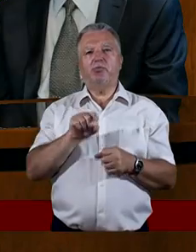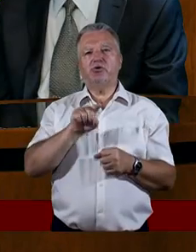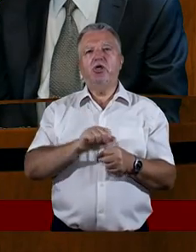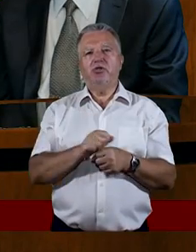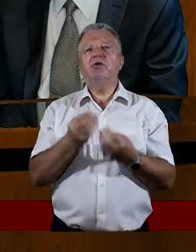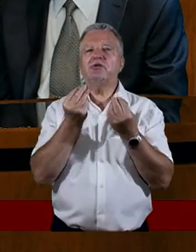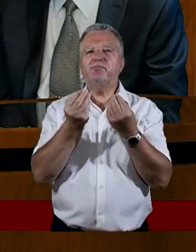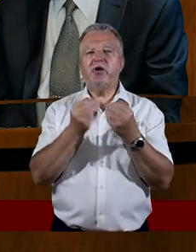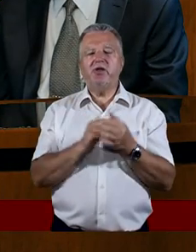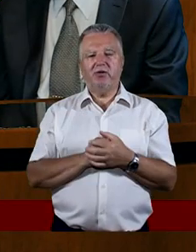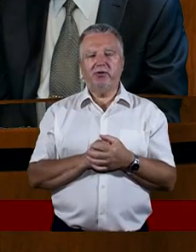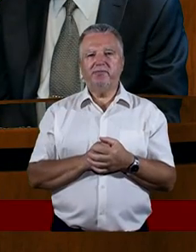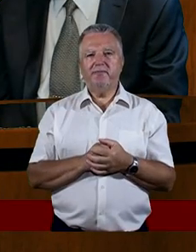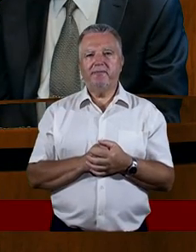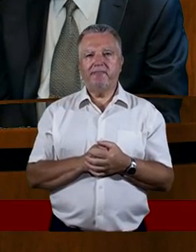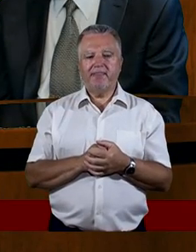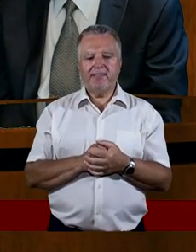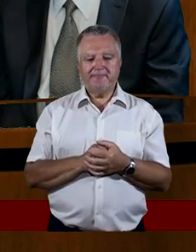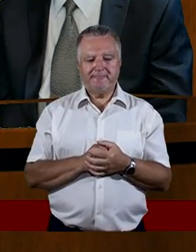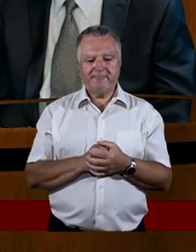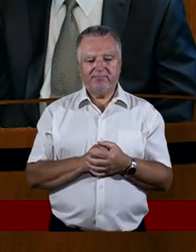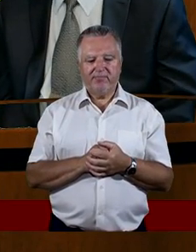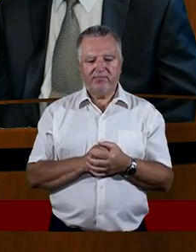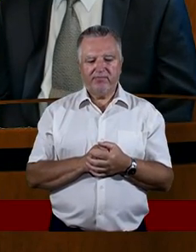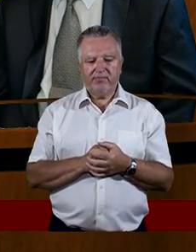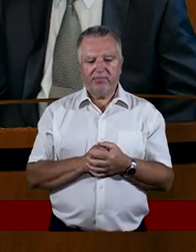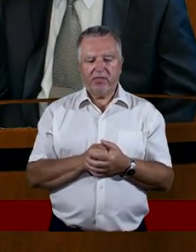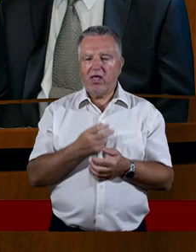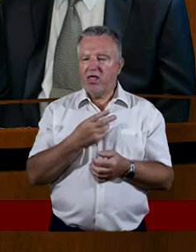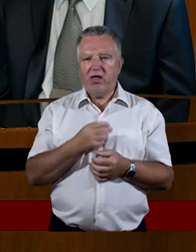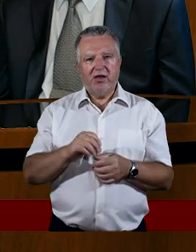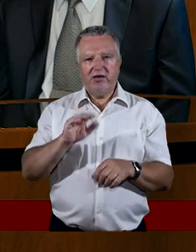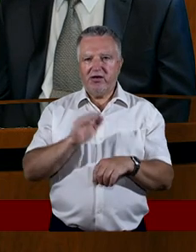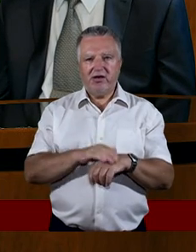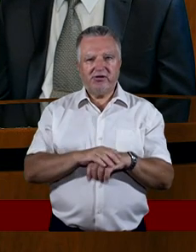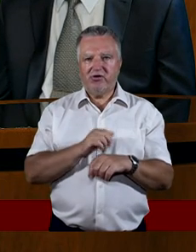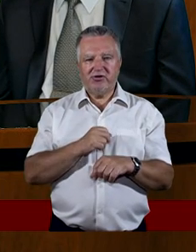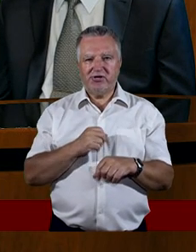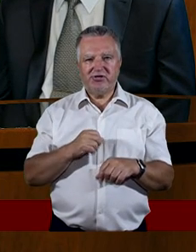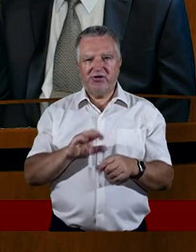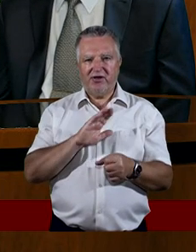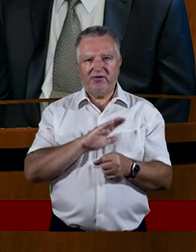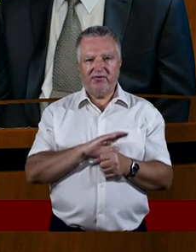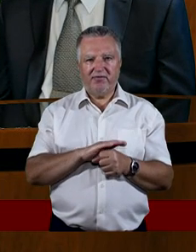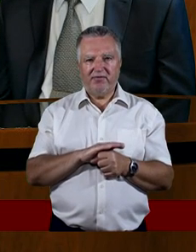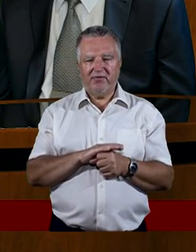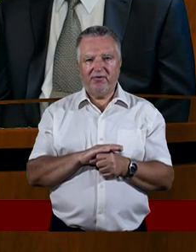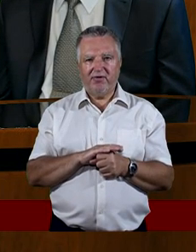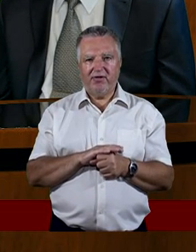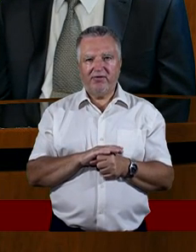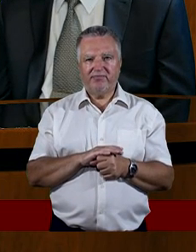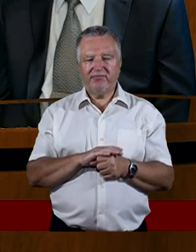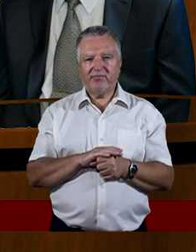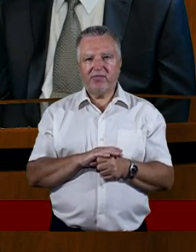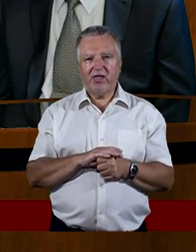jest cudowne właśnie, to są tak cudowne chwile. Ja przepraszam, że tak trochę się nie zgodzę. Jestem strasznie ostrożna, jeżeli chodzi o emocje,